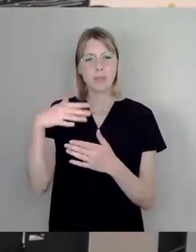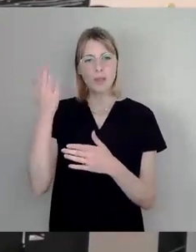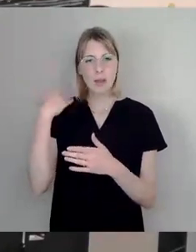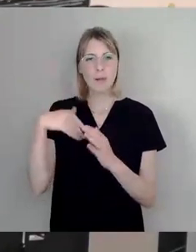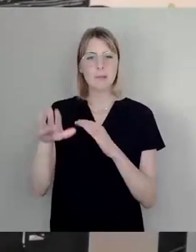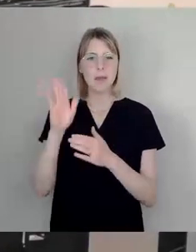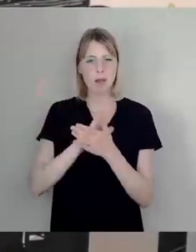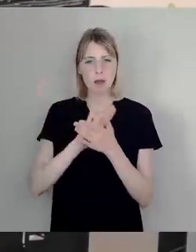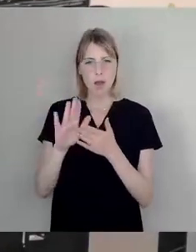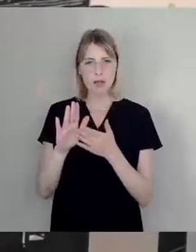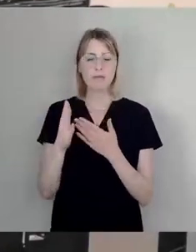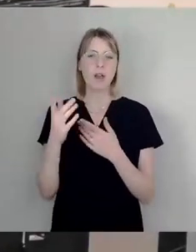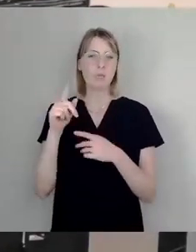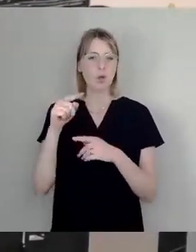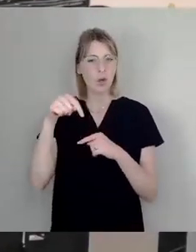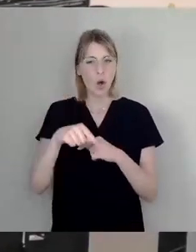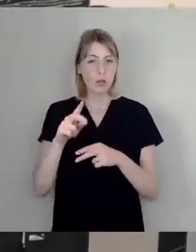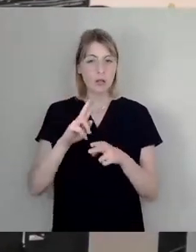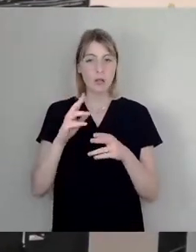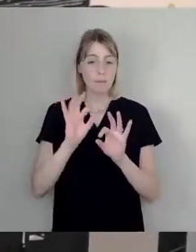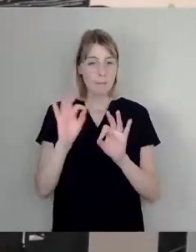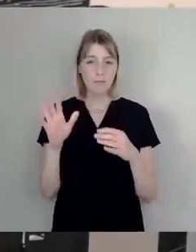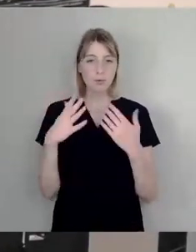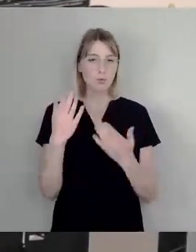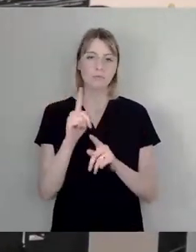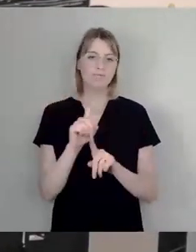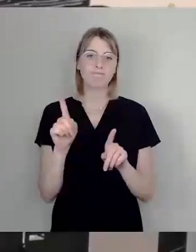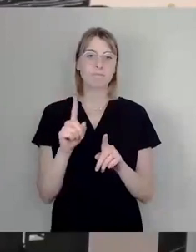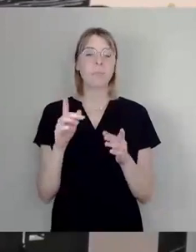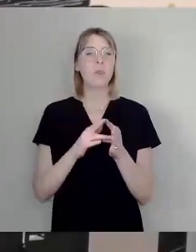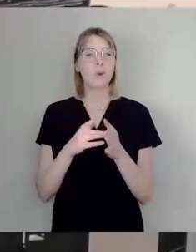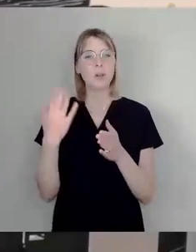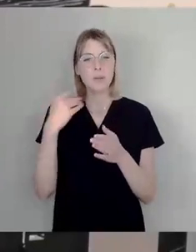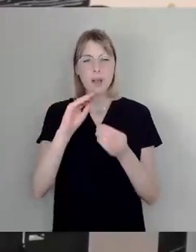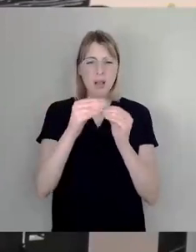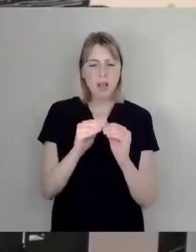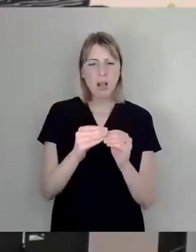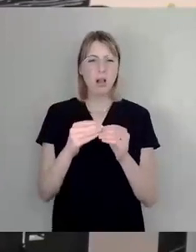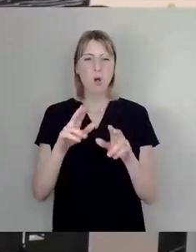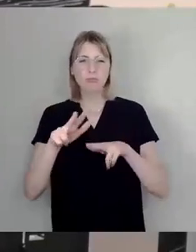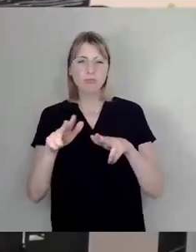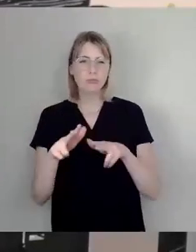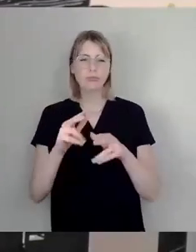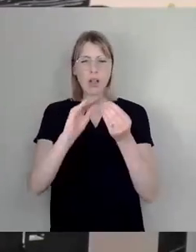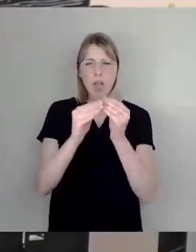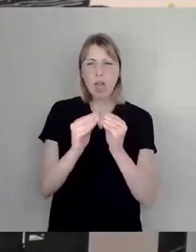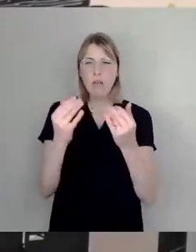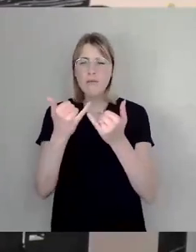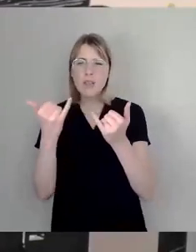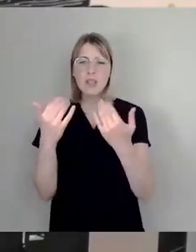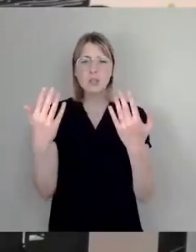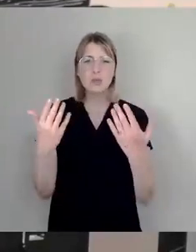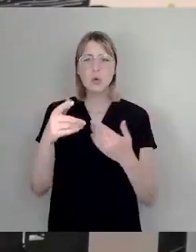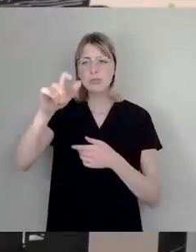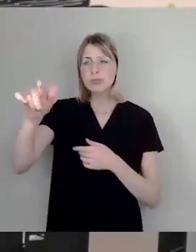ist, das ist nie alles besser geworden, weil es immer komplizierter wird, irgendwas zu organisieren. Leute, die was machen, kriegen